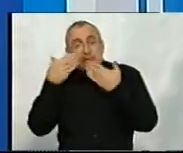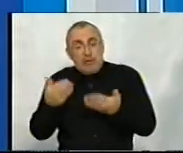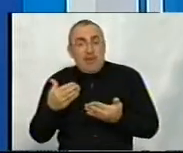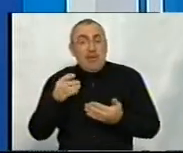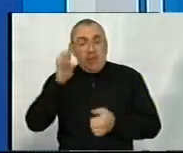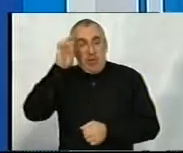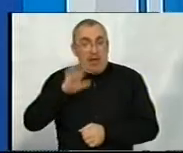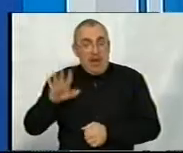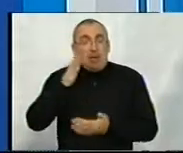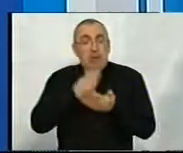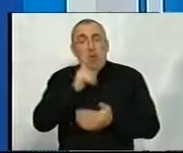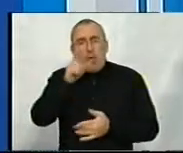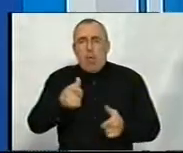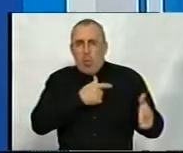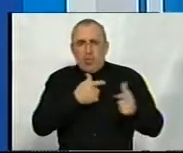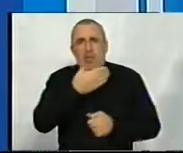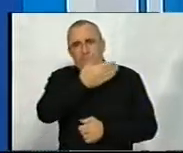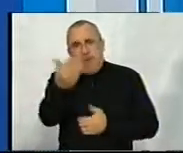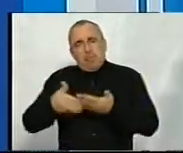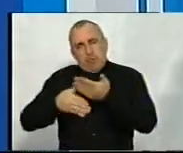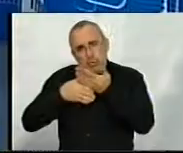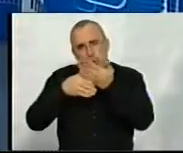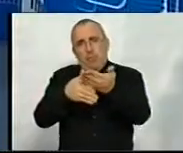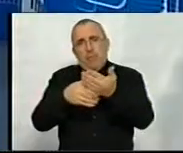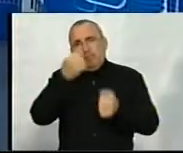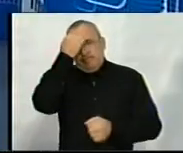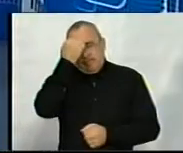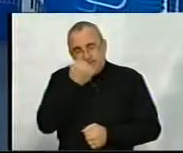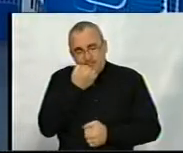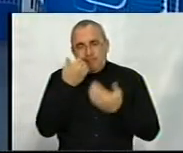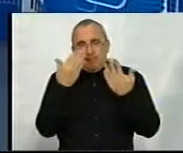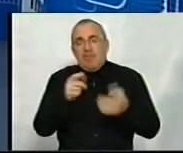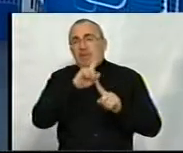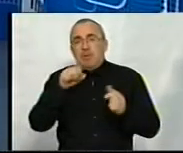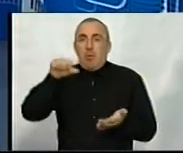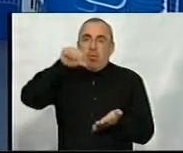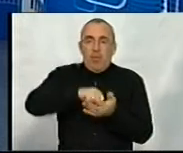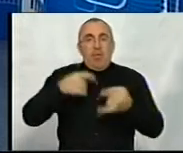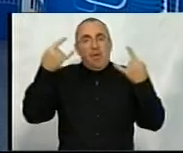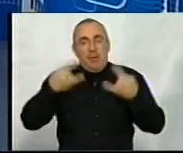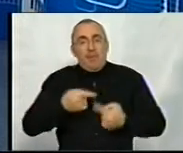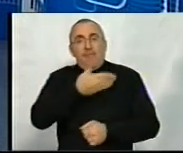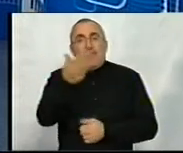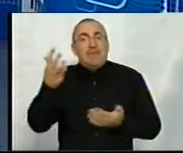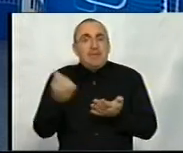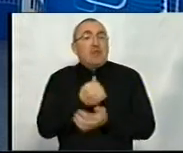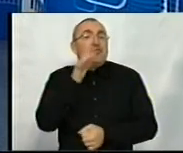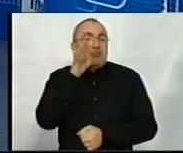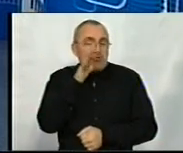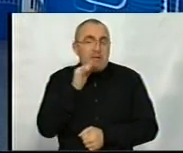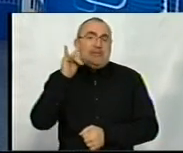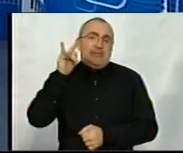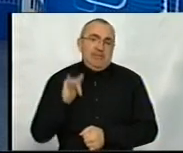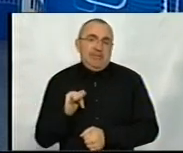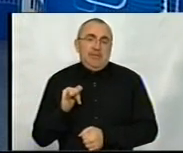нашій країні є люди, які готові вам допомогти. Дякую. Я вам дякую за участь у ефірі, за те, що ви знайшли час і